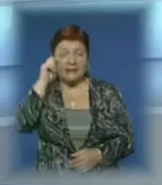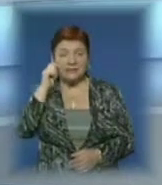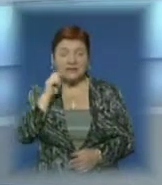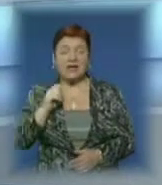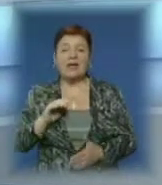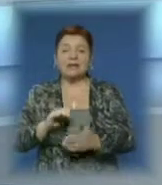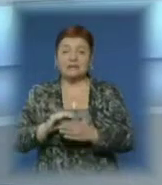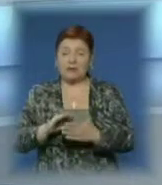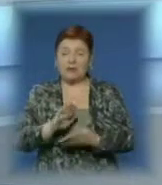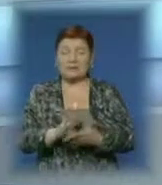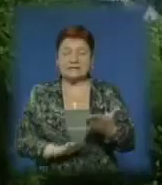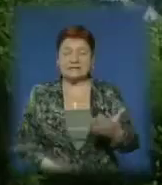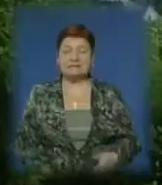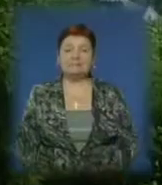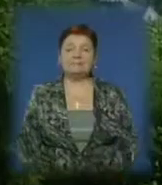Ірина Гармасій.